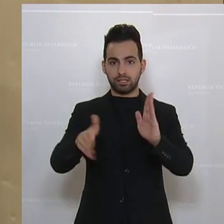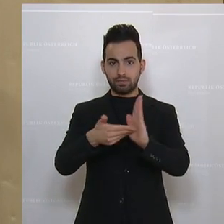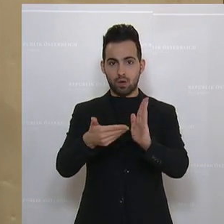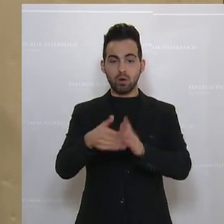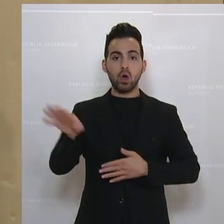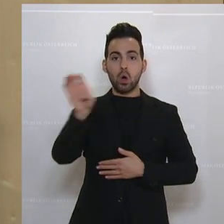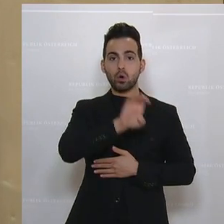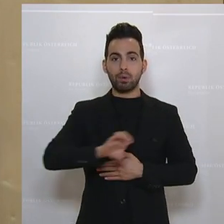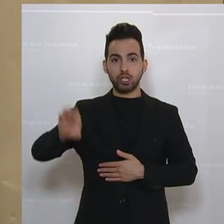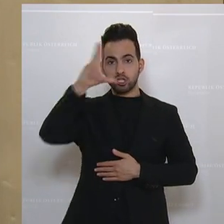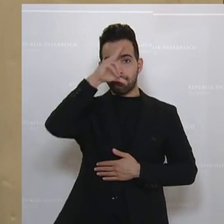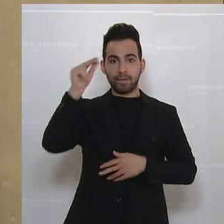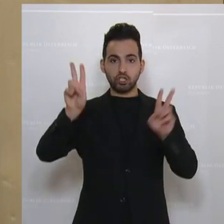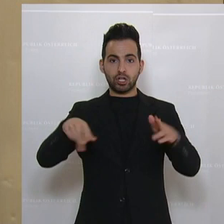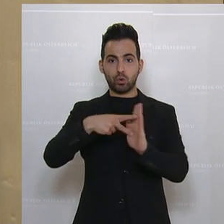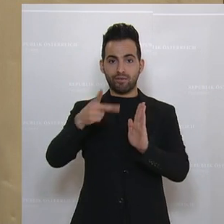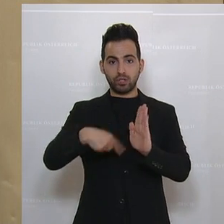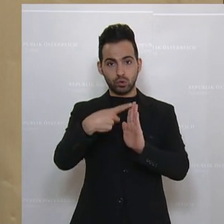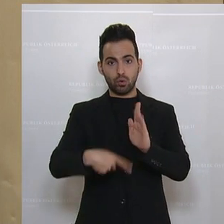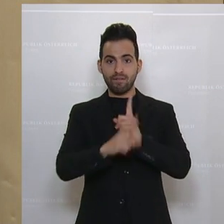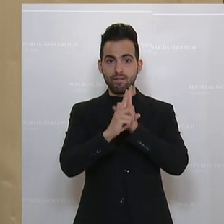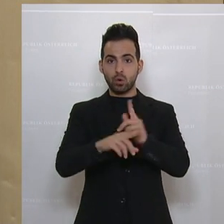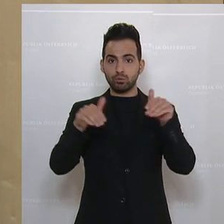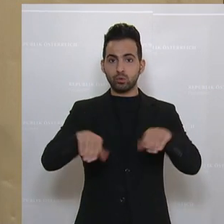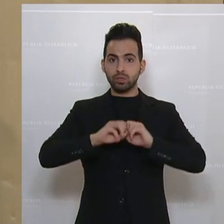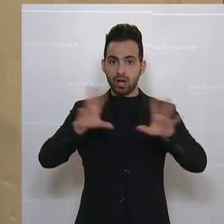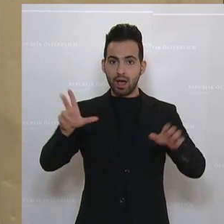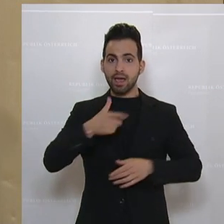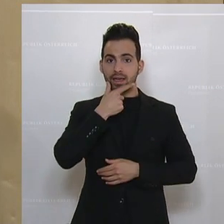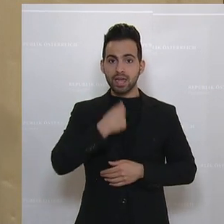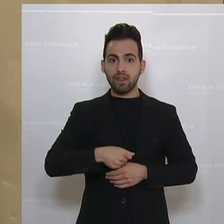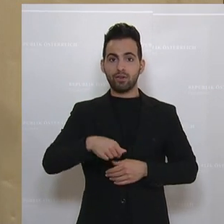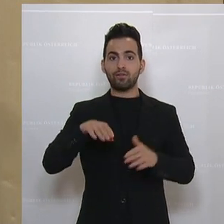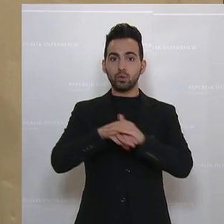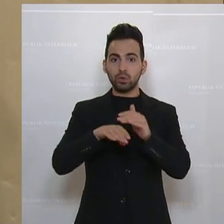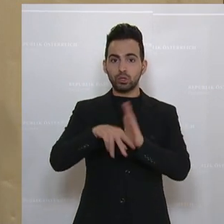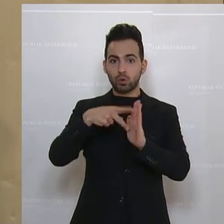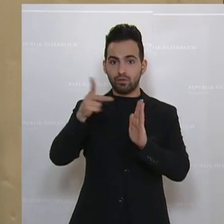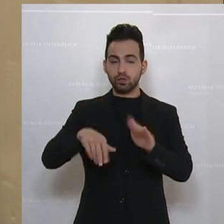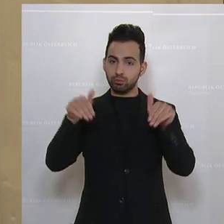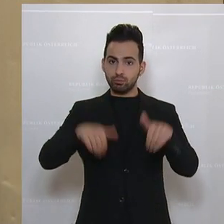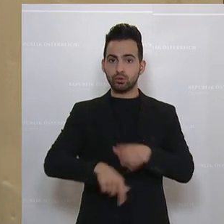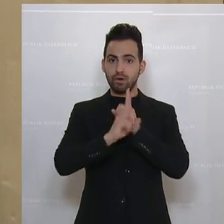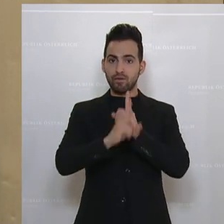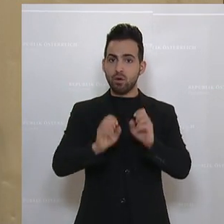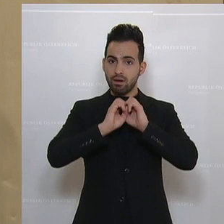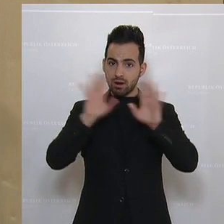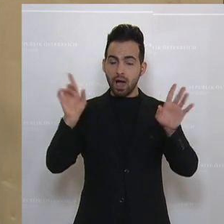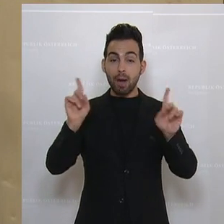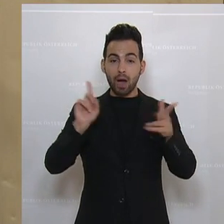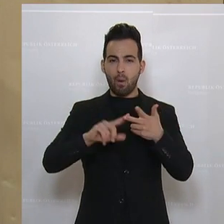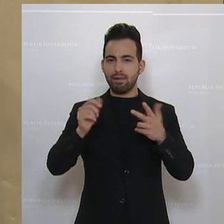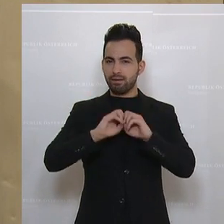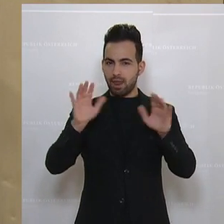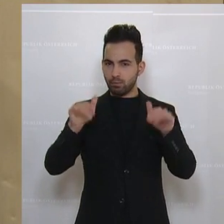Europäische Menschenrechtskondition gelten muss, dass die Genfer Flüchtlingskondition gelten muss. Das ist unbestritten. Aber es muss auch klar sein, dass wir ganz